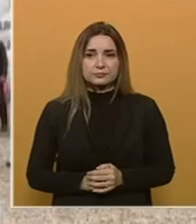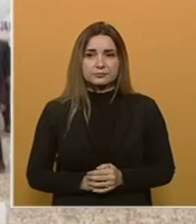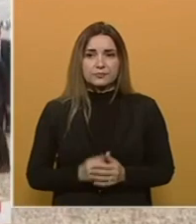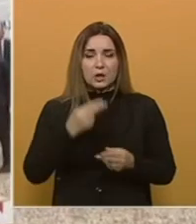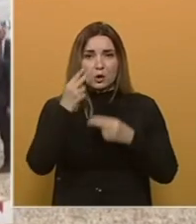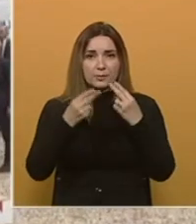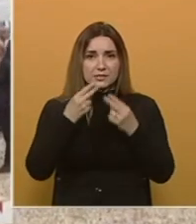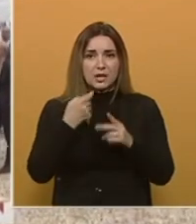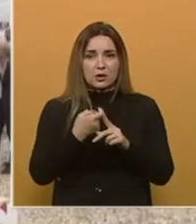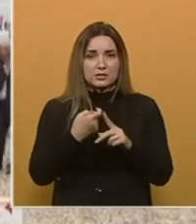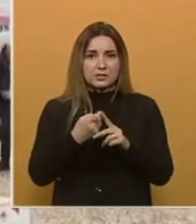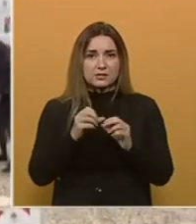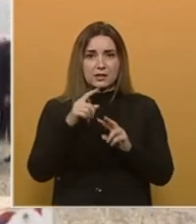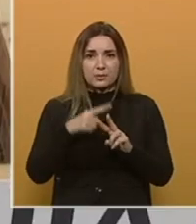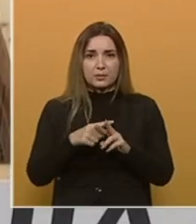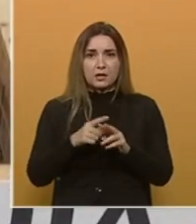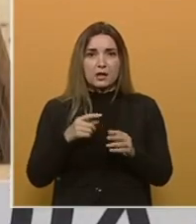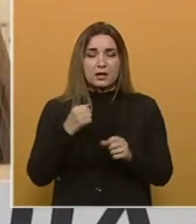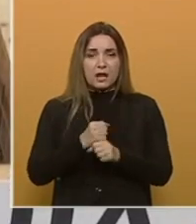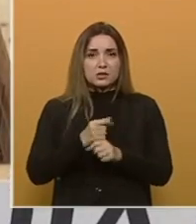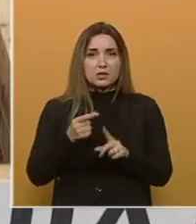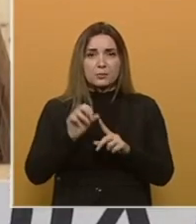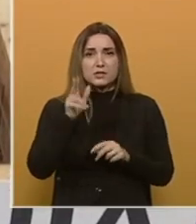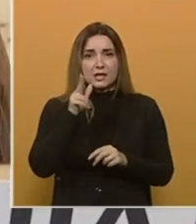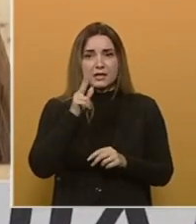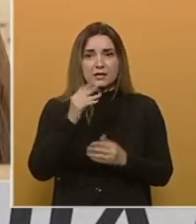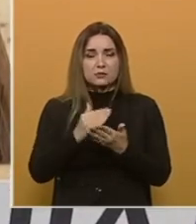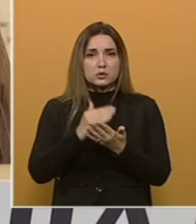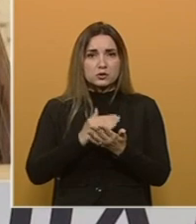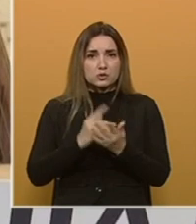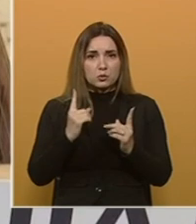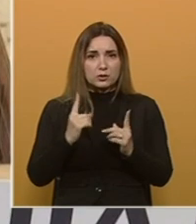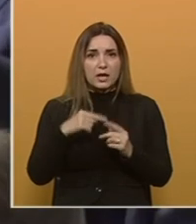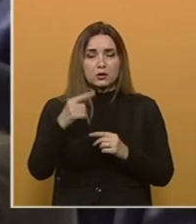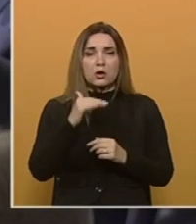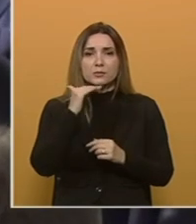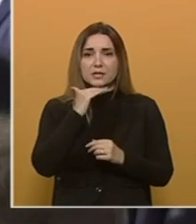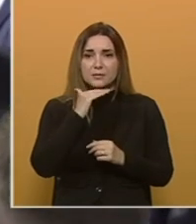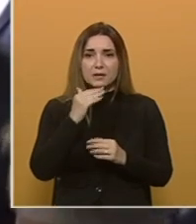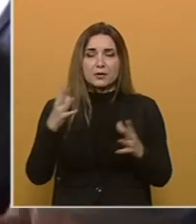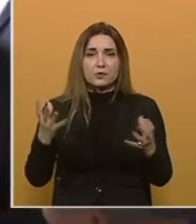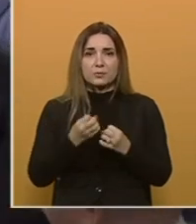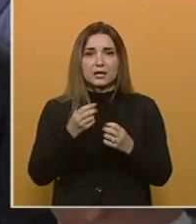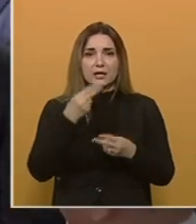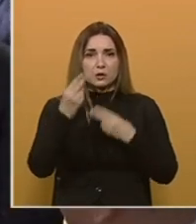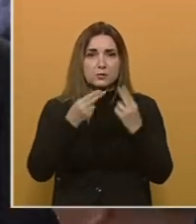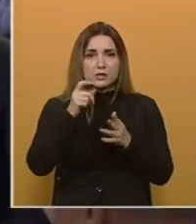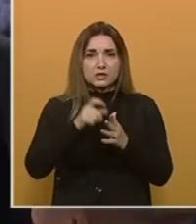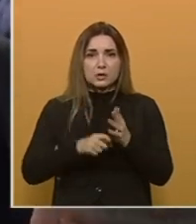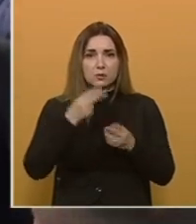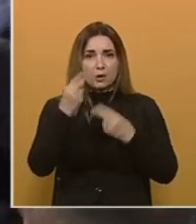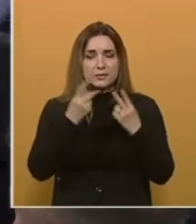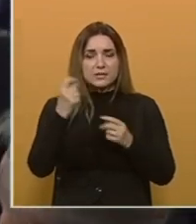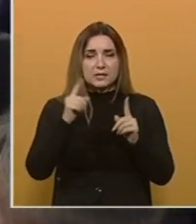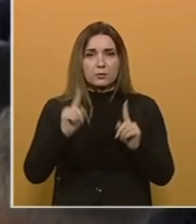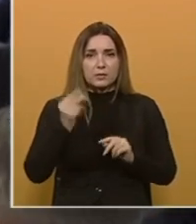Komisija za koncesije Bosne i Hercegovine postupit će po zahtjevu Ustavnog suda i tokom septembra formirati zajedničku komisiju sa članovima Komisije iz